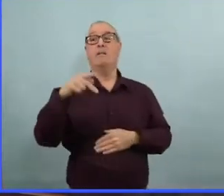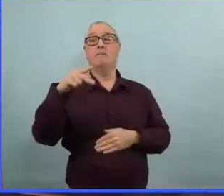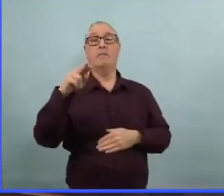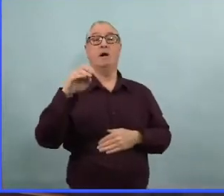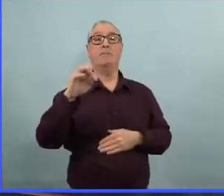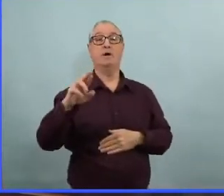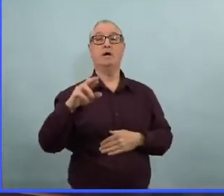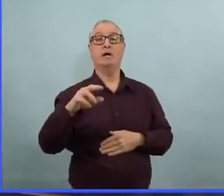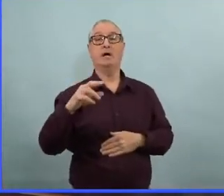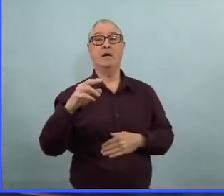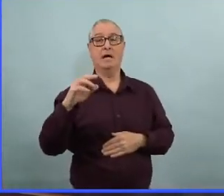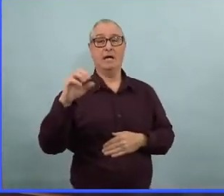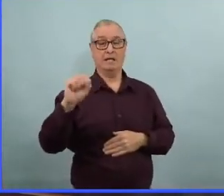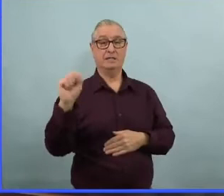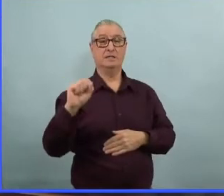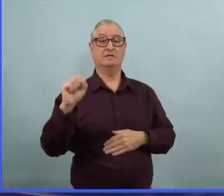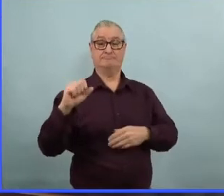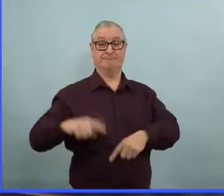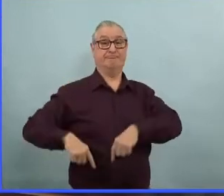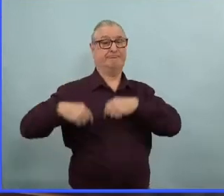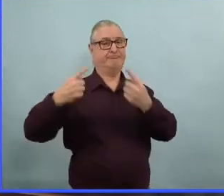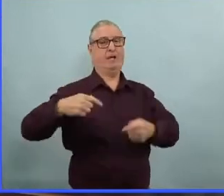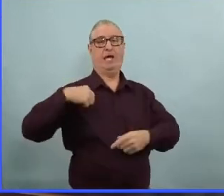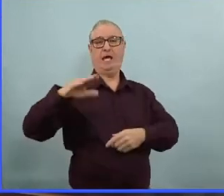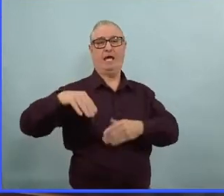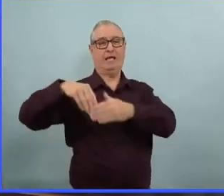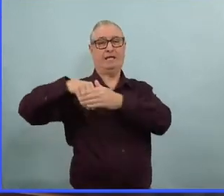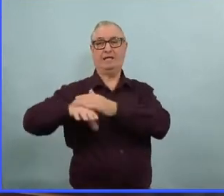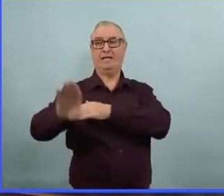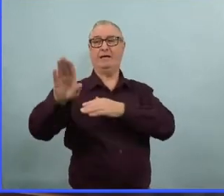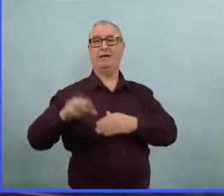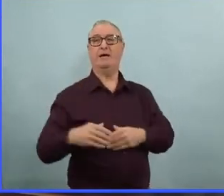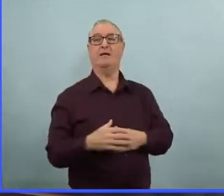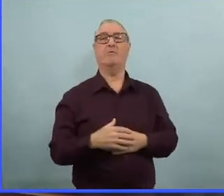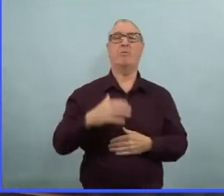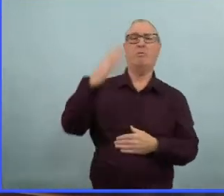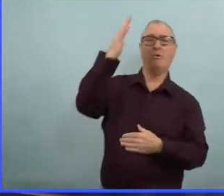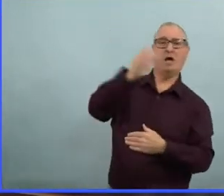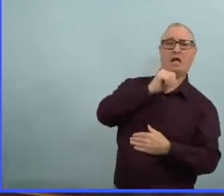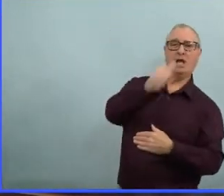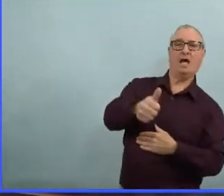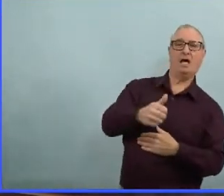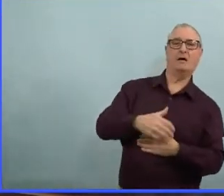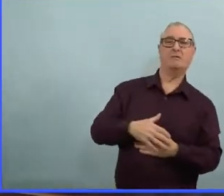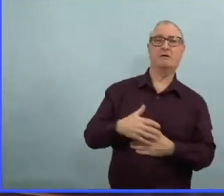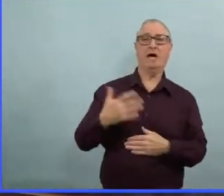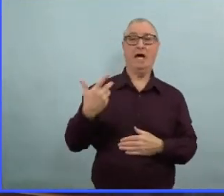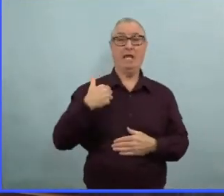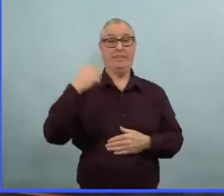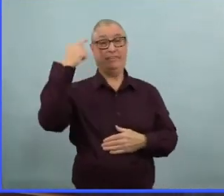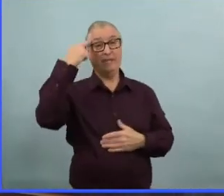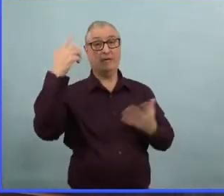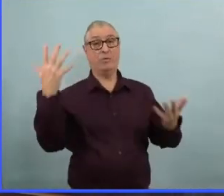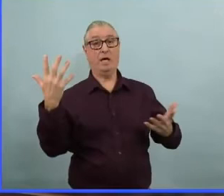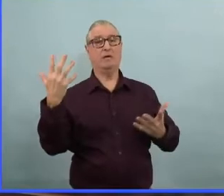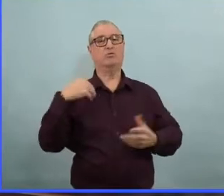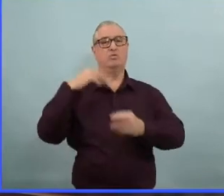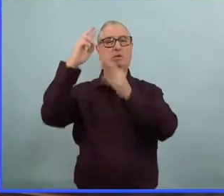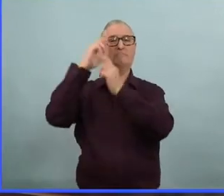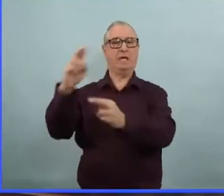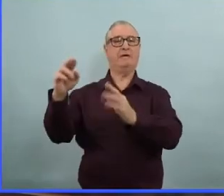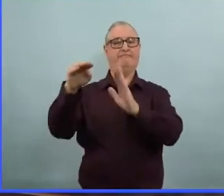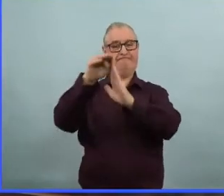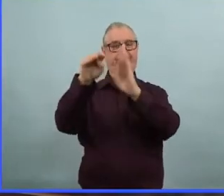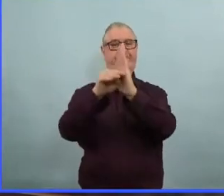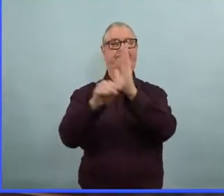Pourquoi ? Je pense que c'est par respect pour les ordres de santé publique. Essentiellement, je ne veux pas être dans une position